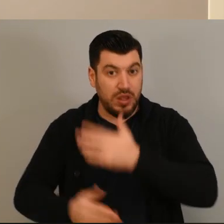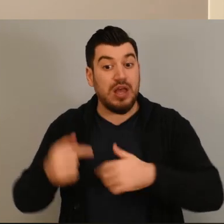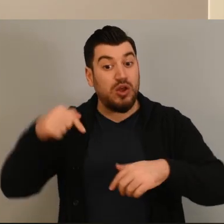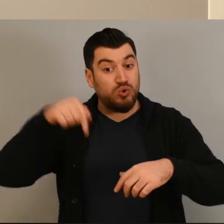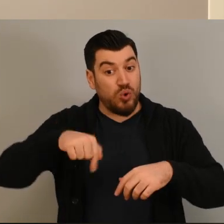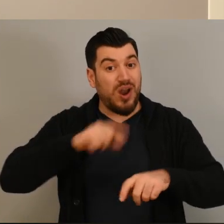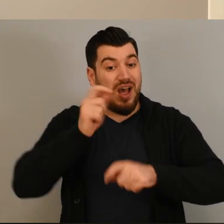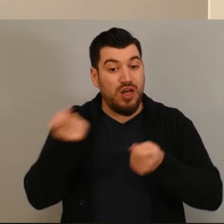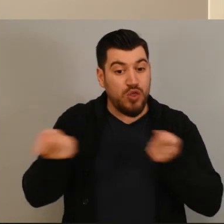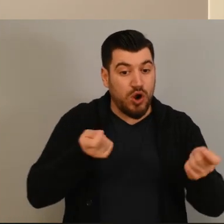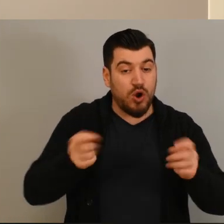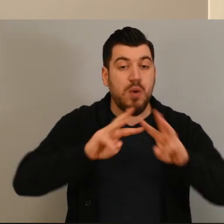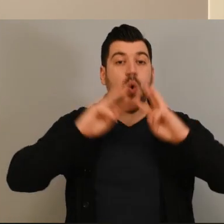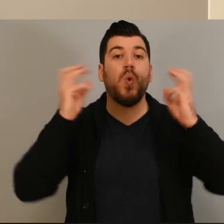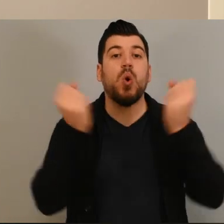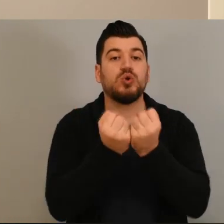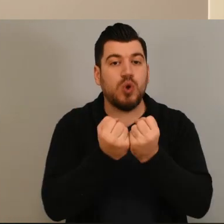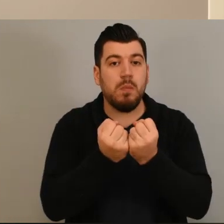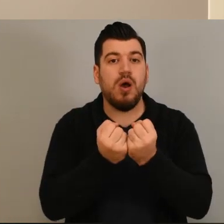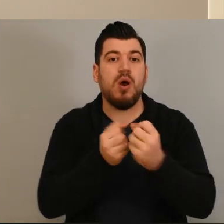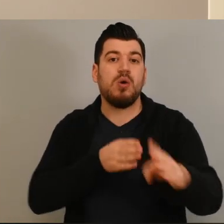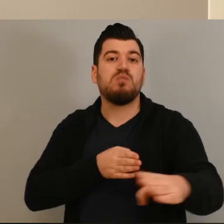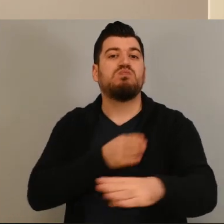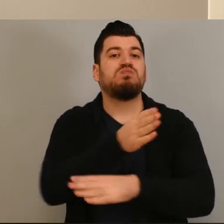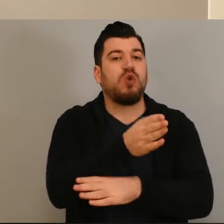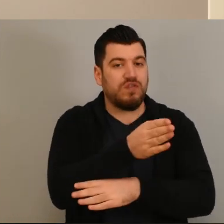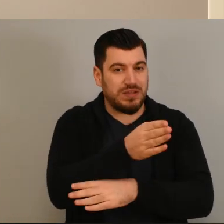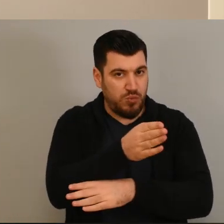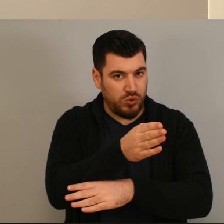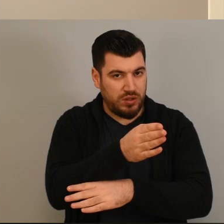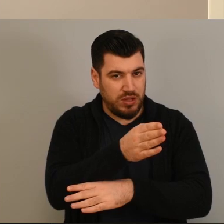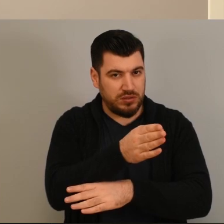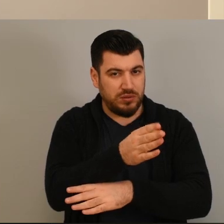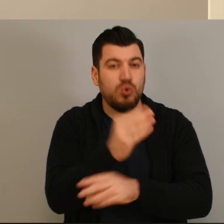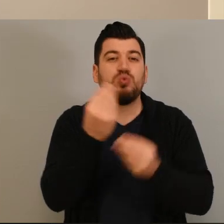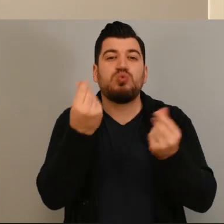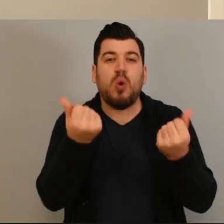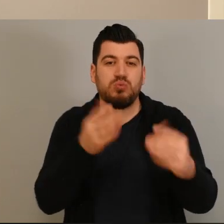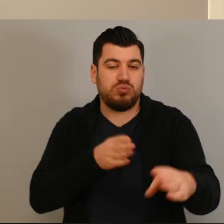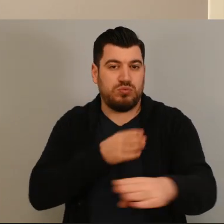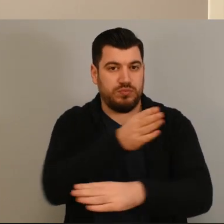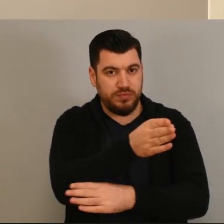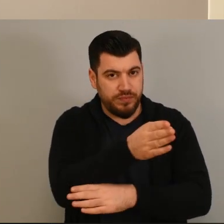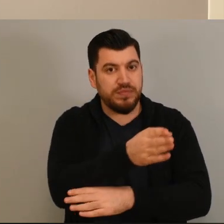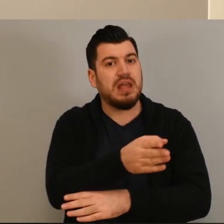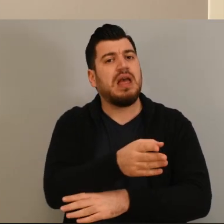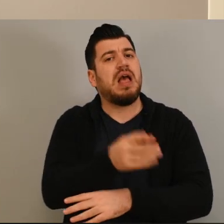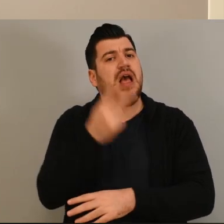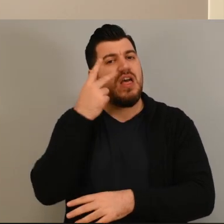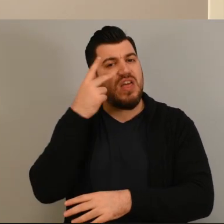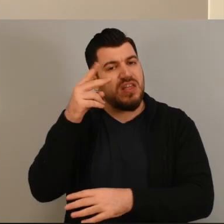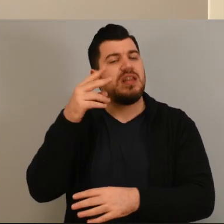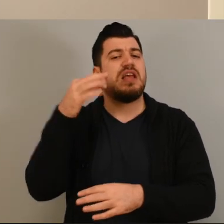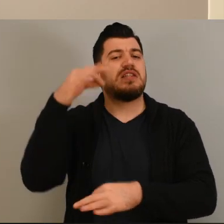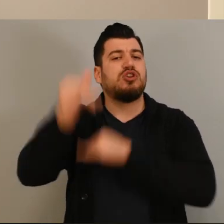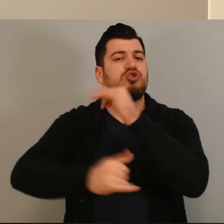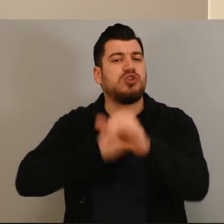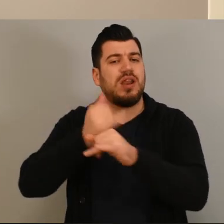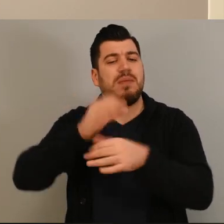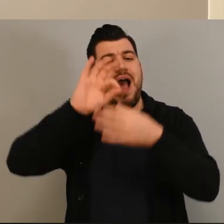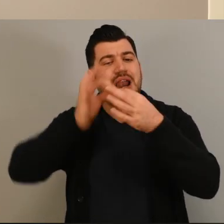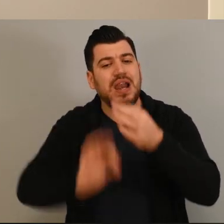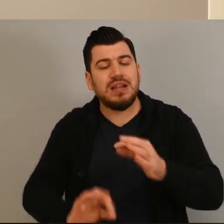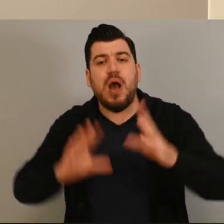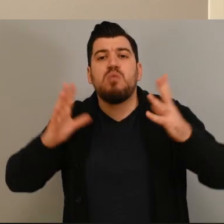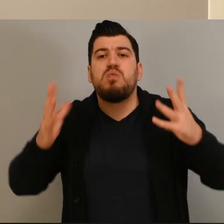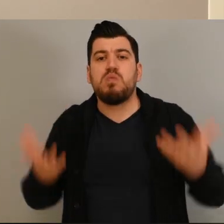όρασης, προχωράμε με workshop προσβασιμότητας. Στο με άλλα μάτια θα δείτε πολλές και πιο αναλυτικές λεπτομέρειες